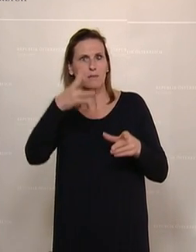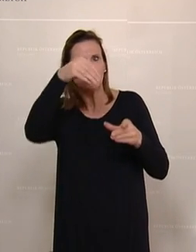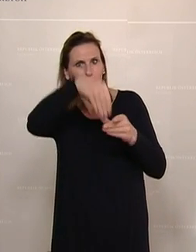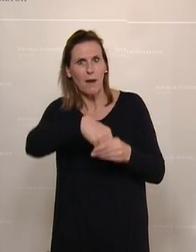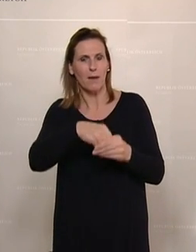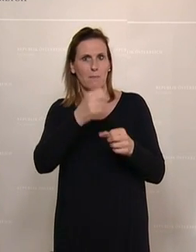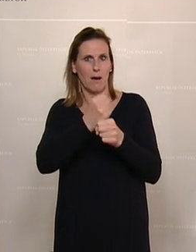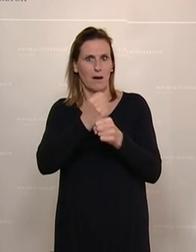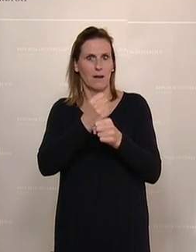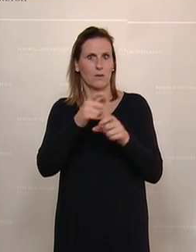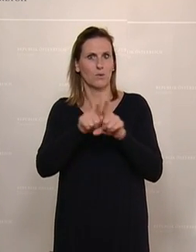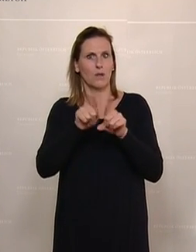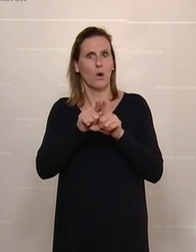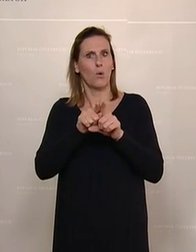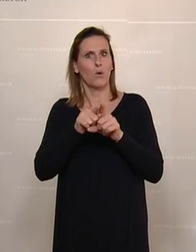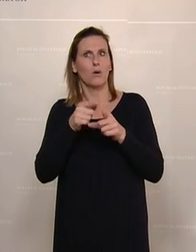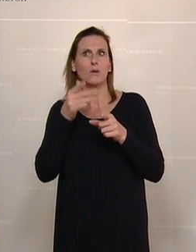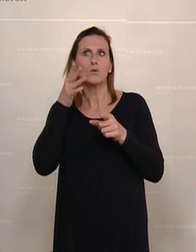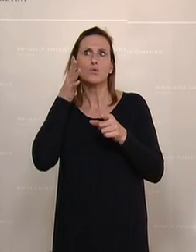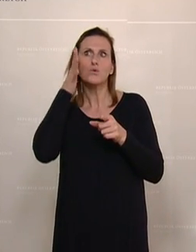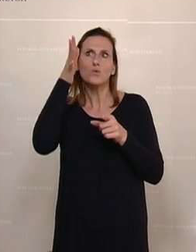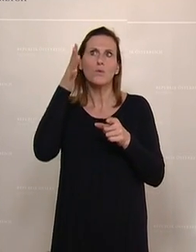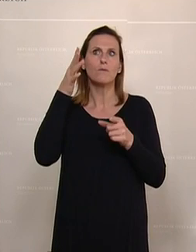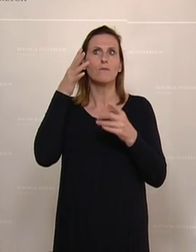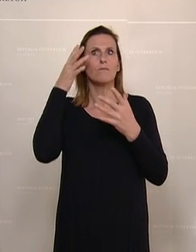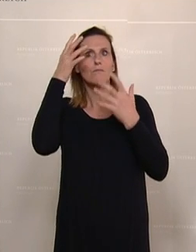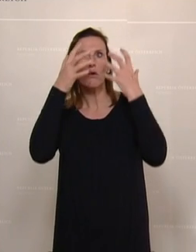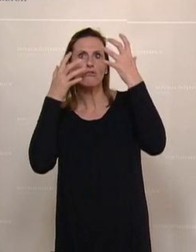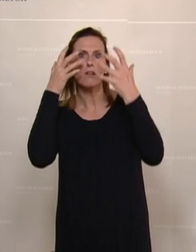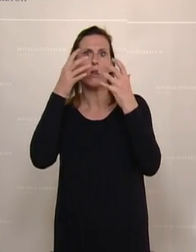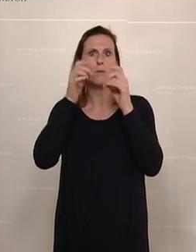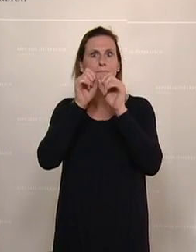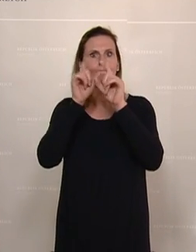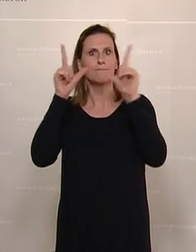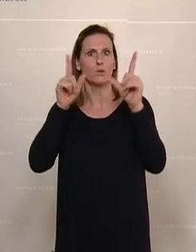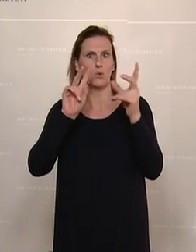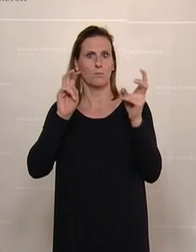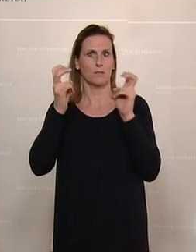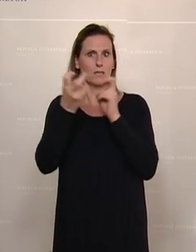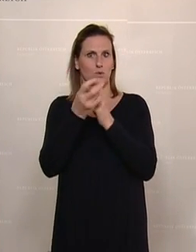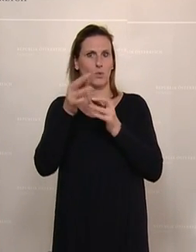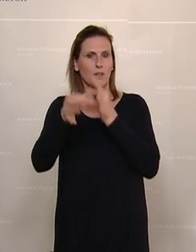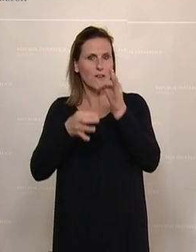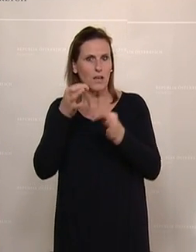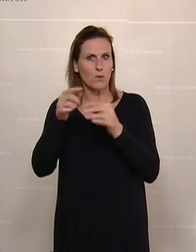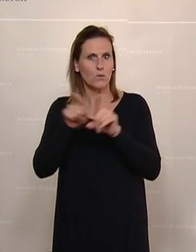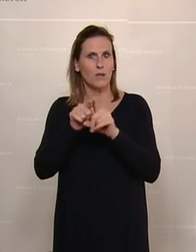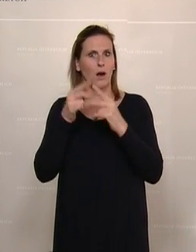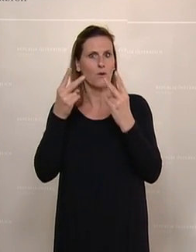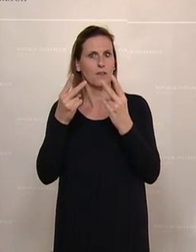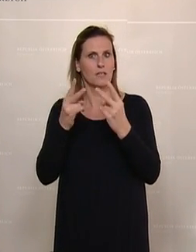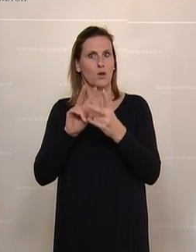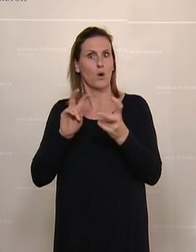Entwicklung von Zukunftsvisionen vor Ort. Und was auch noch wichtig ist, zu wissen, dass es um die